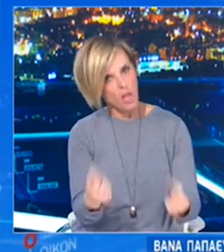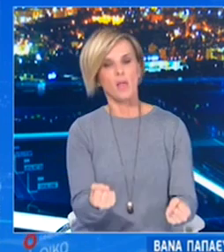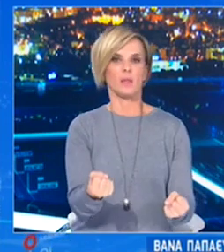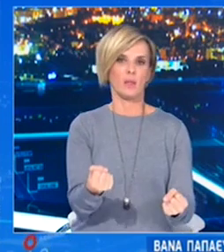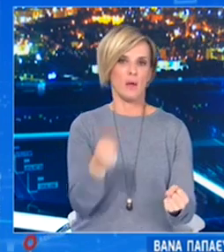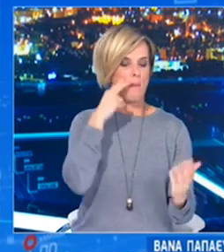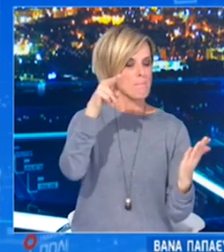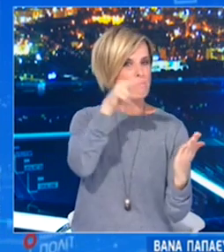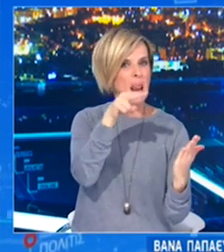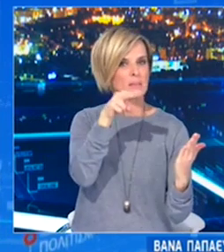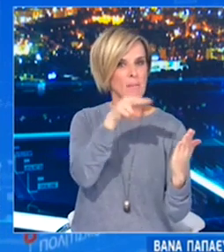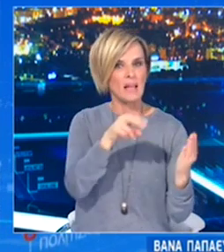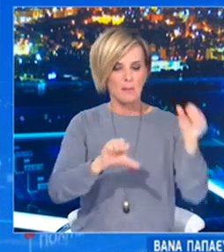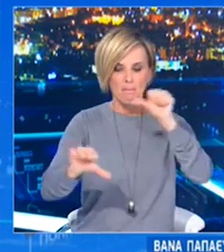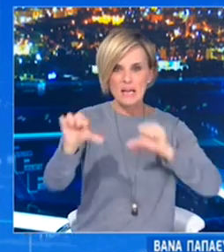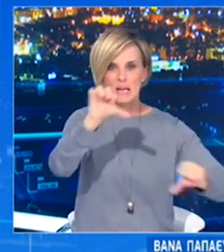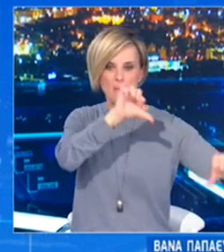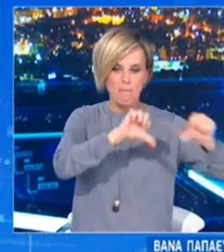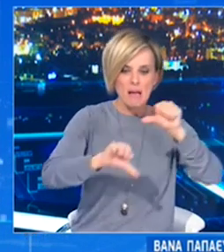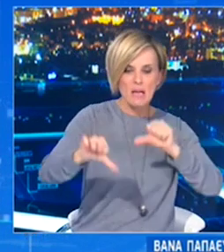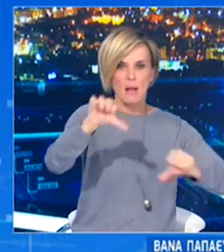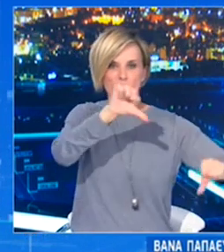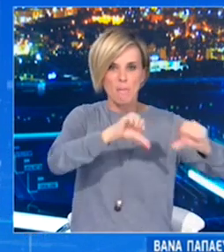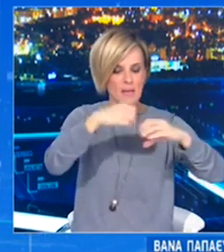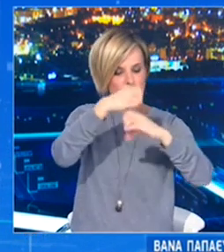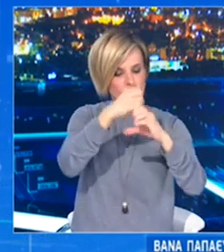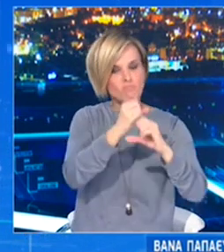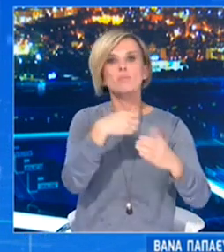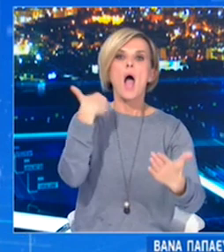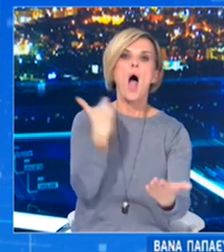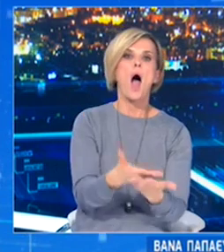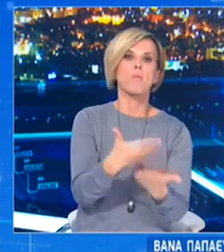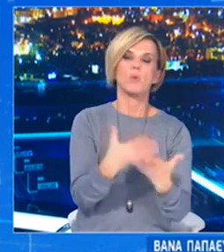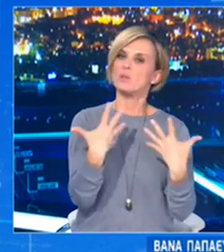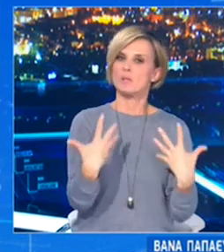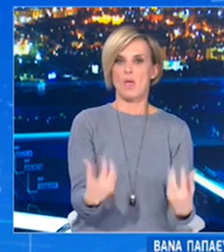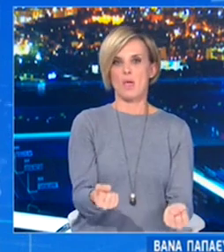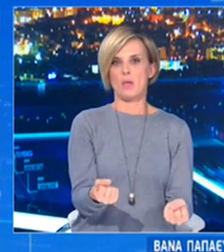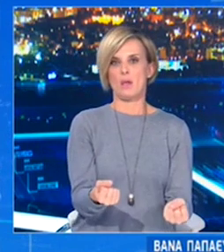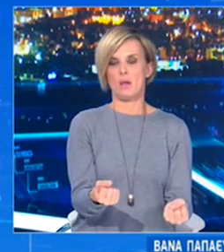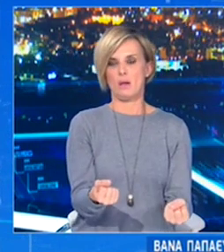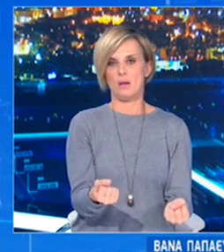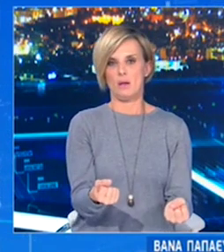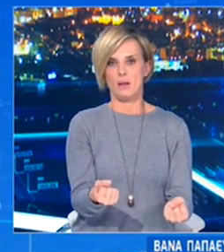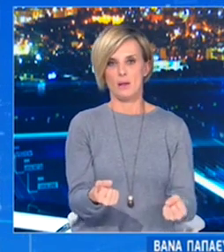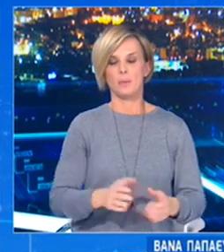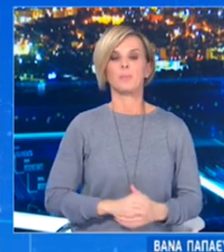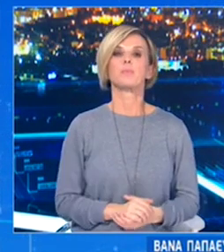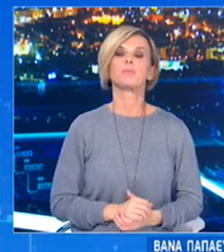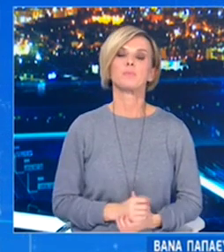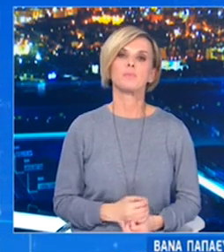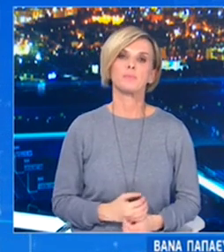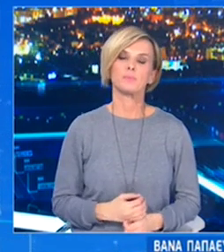κλινικές μελέτες έτεξαν ακριβώς όπως έχουν το έξει πάντα μέχρι σήμερα. Αυτό το οποίο συνέβη είναι ότι